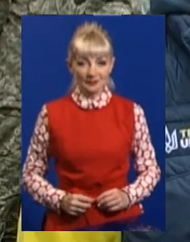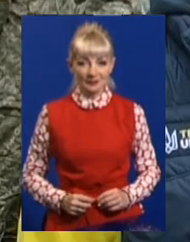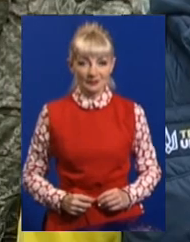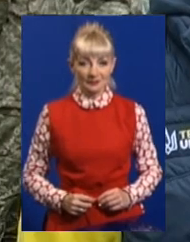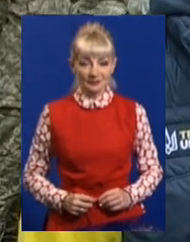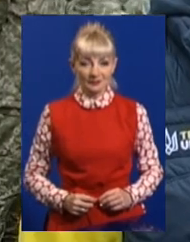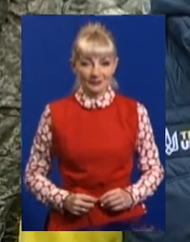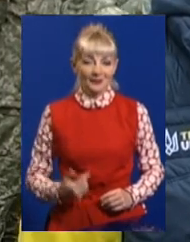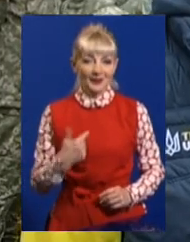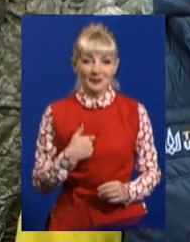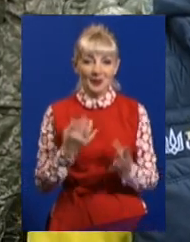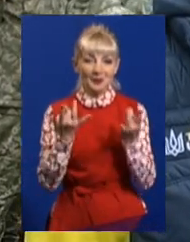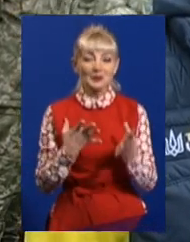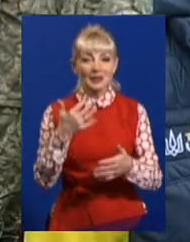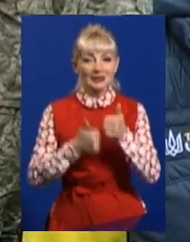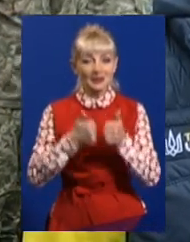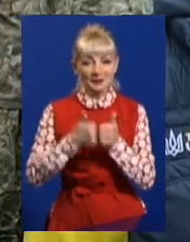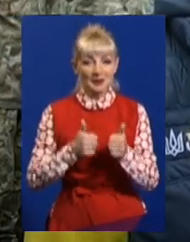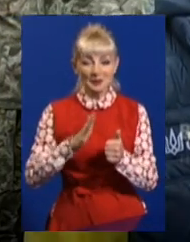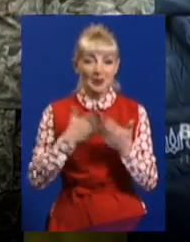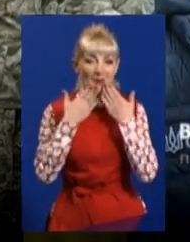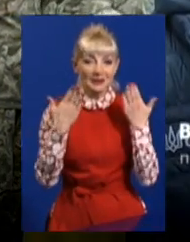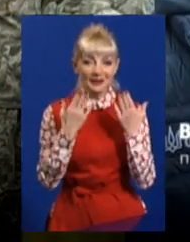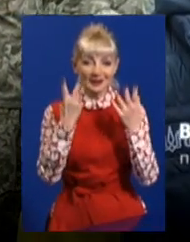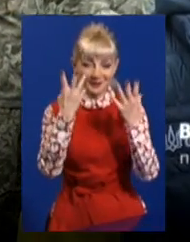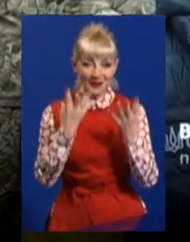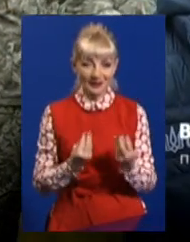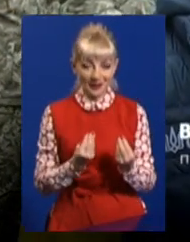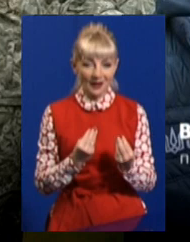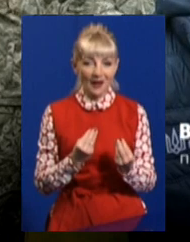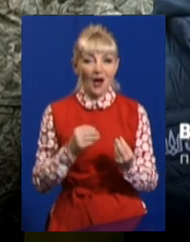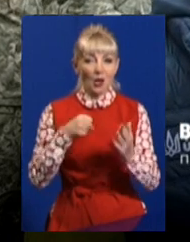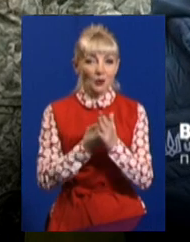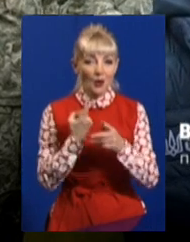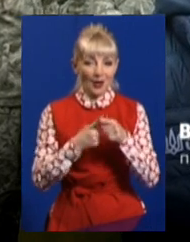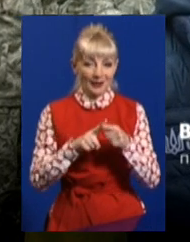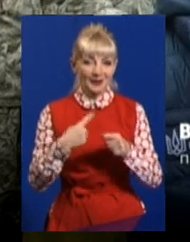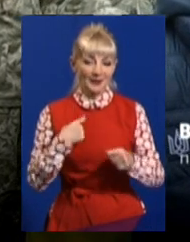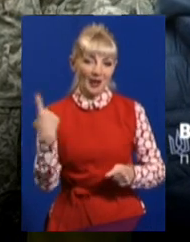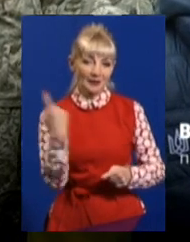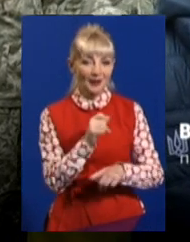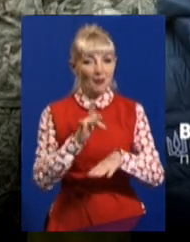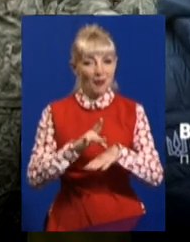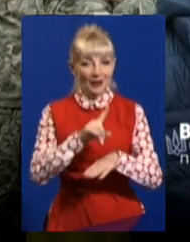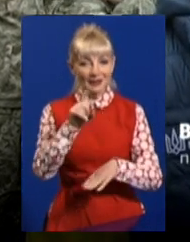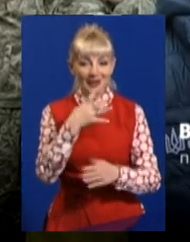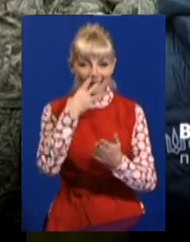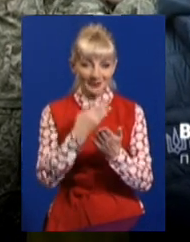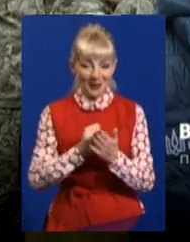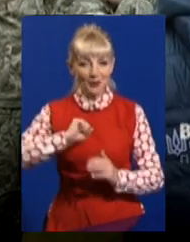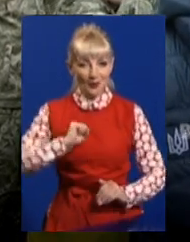У мене просто змагання були в останні два дні. До цього я тиждень ходив, болював за своїх товаришів, які були в команді.